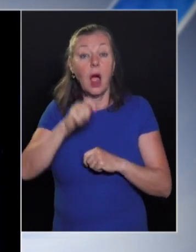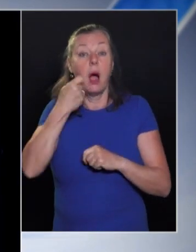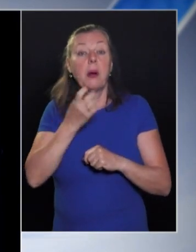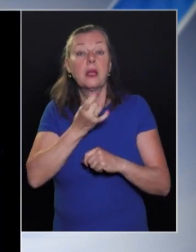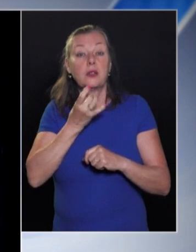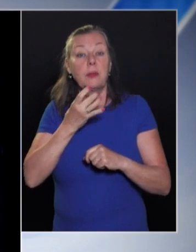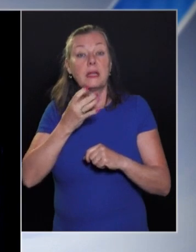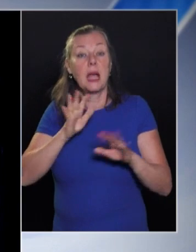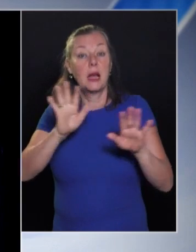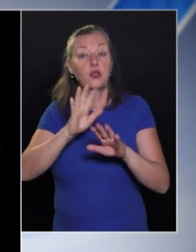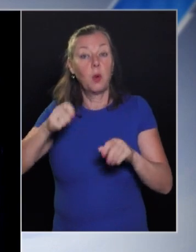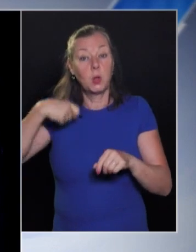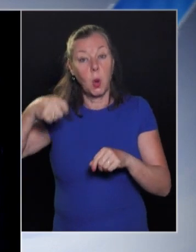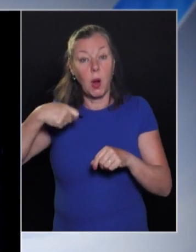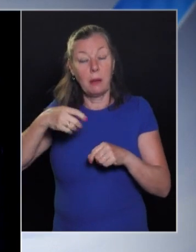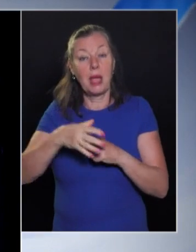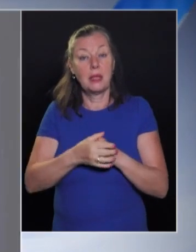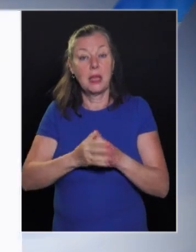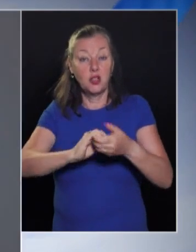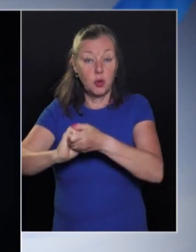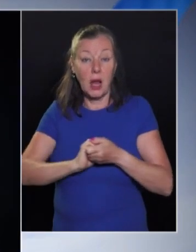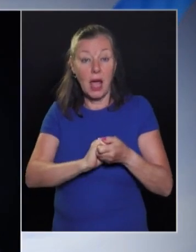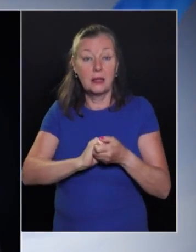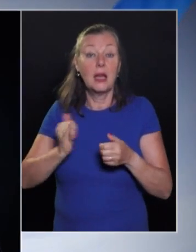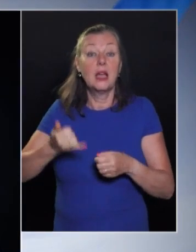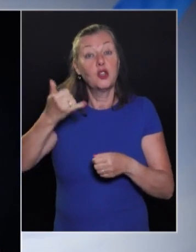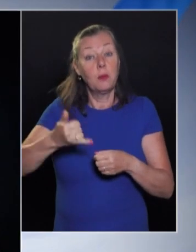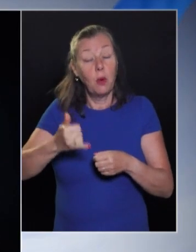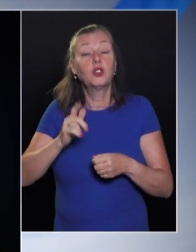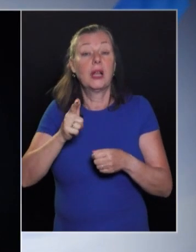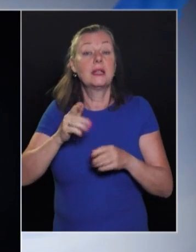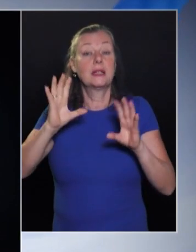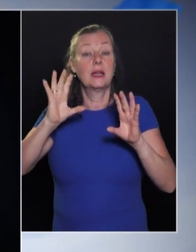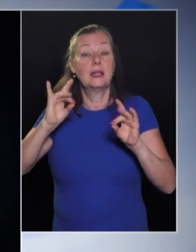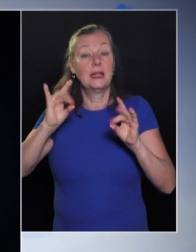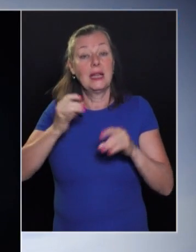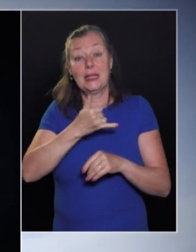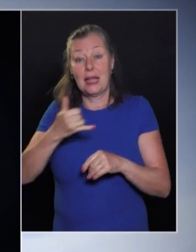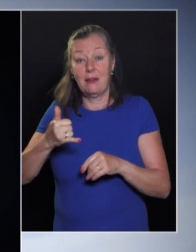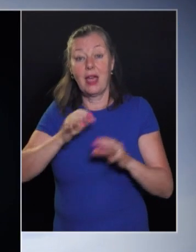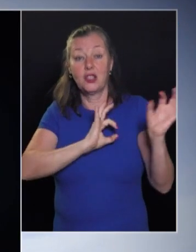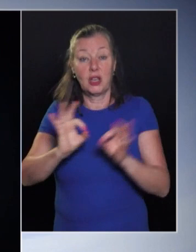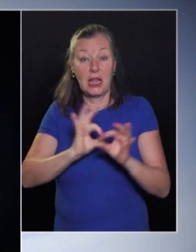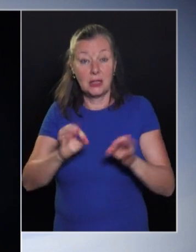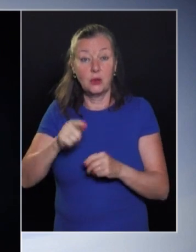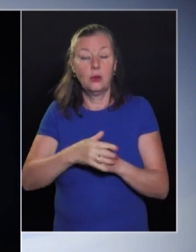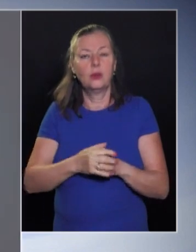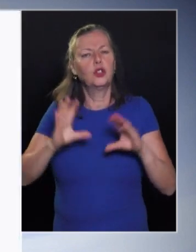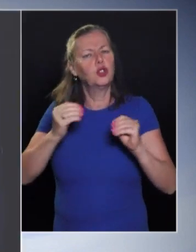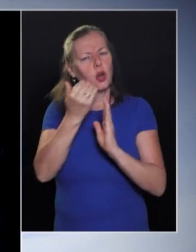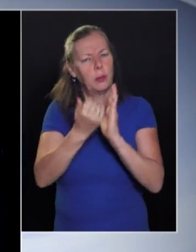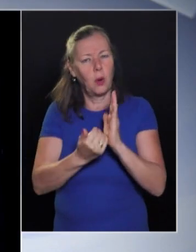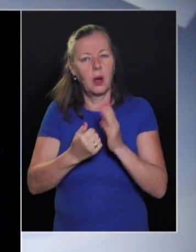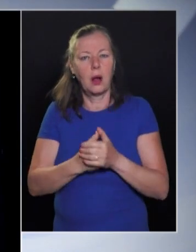Speciális Mozgókép Egyesület, vagy a Magyar Speciális Filmfesztivál is az idei évben lesz tíz éves, és mi erre nagyon készülünk számos